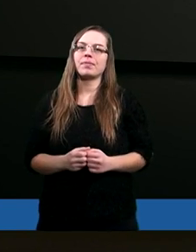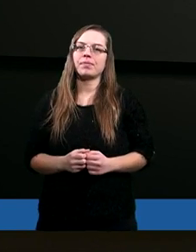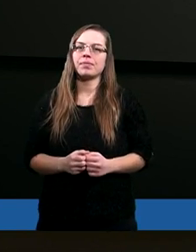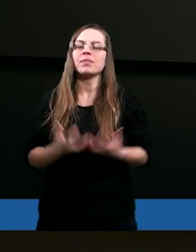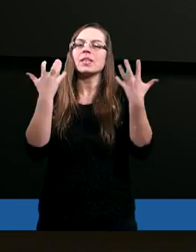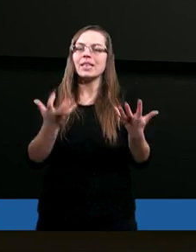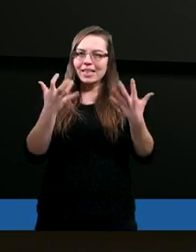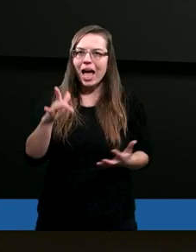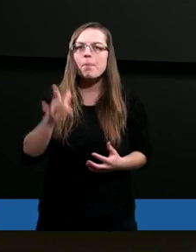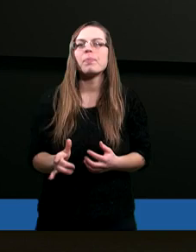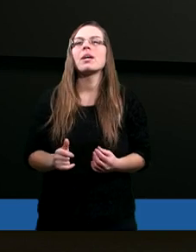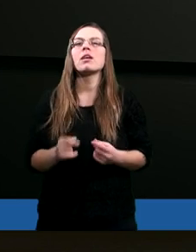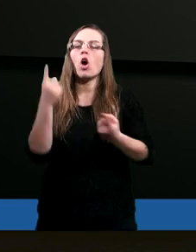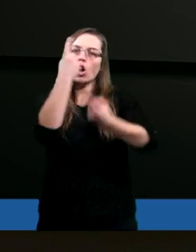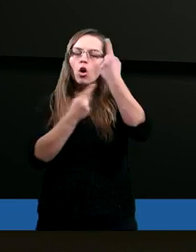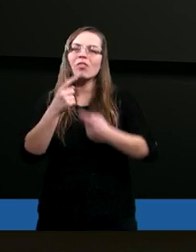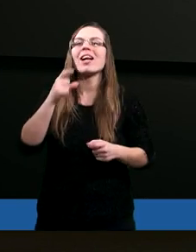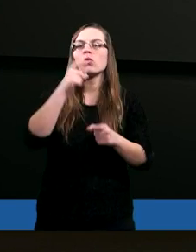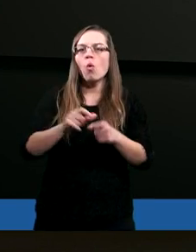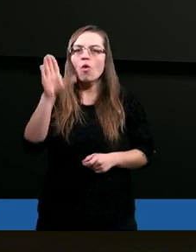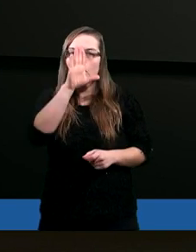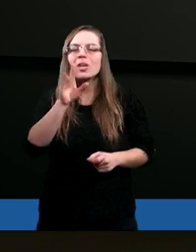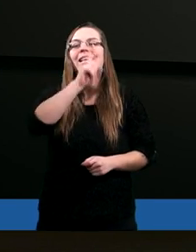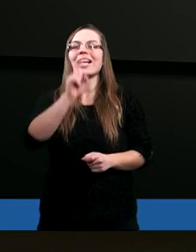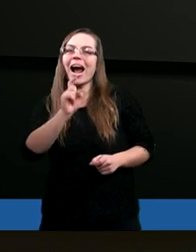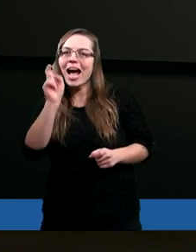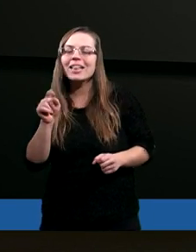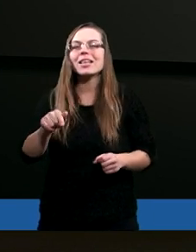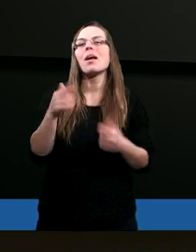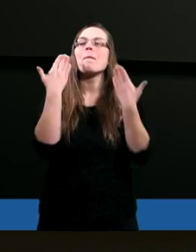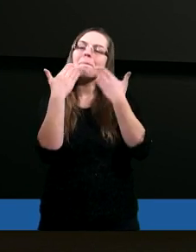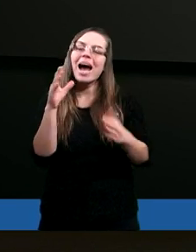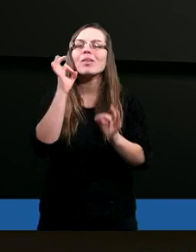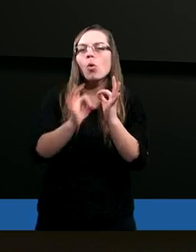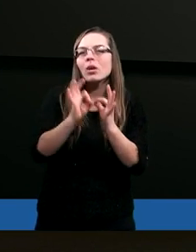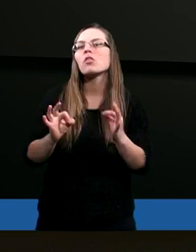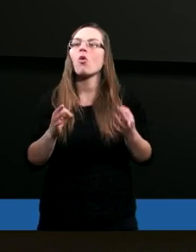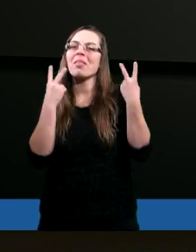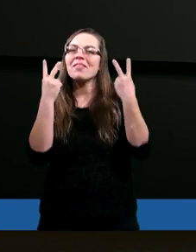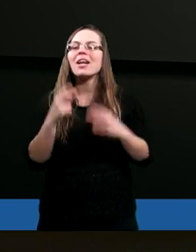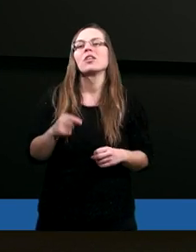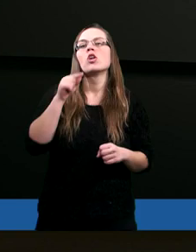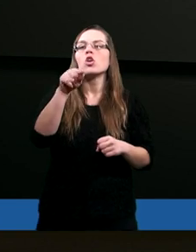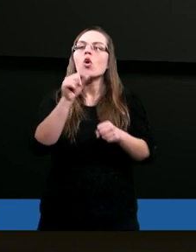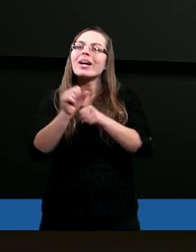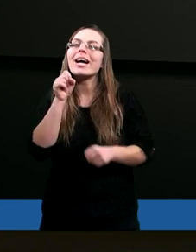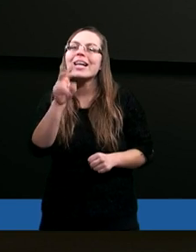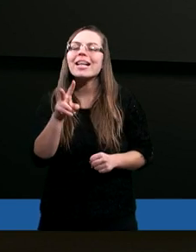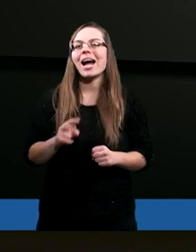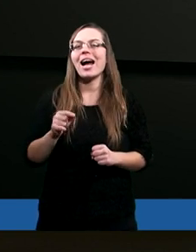Chcemy rozważać Słowo Boże. Zagadnienie bardzo istotne. To jest ta